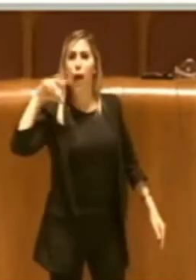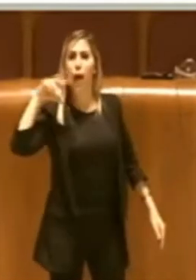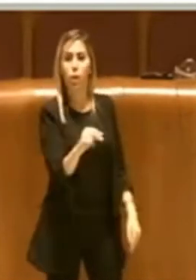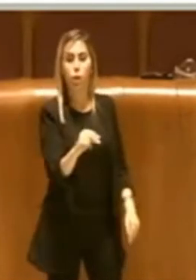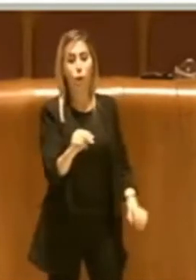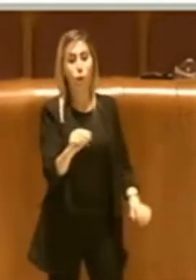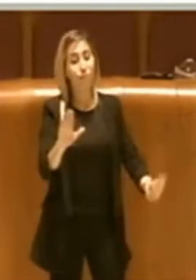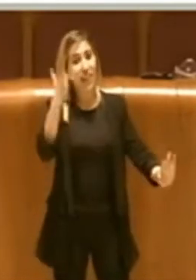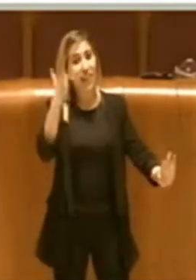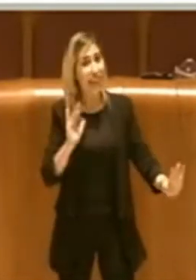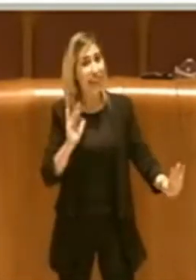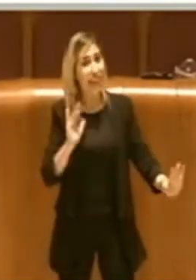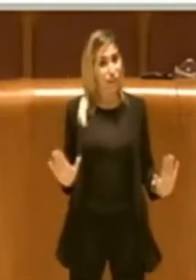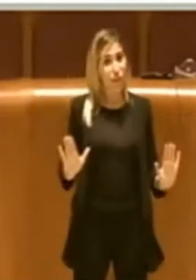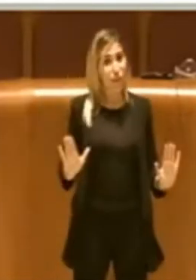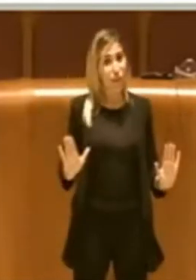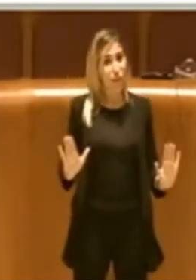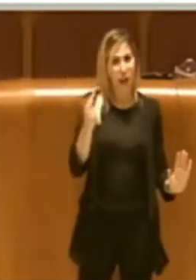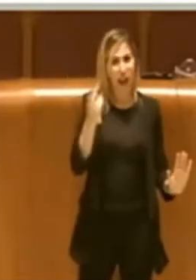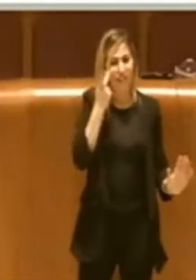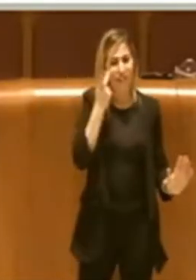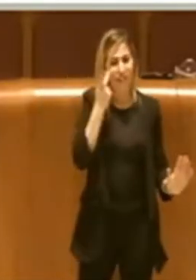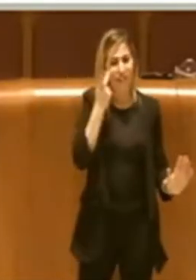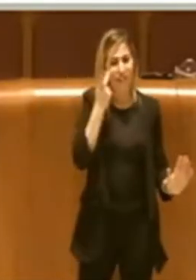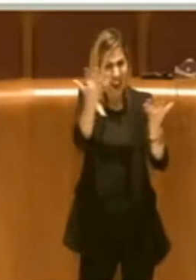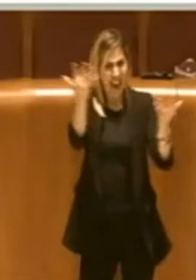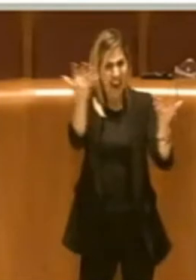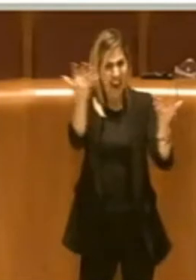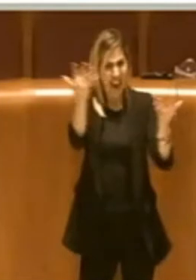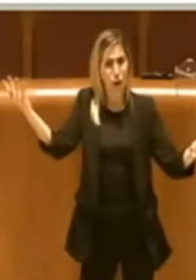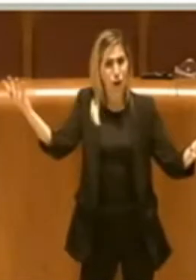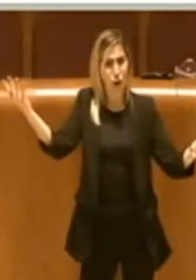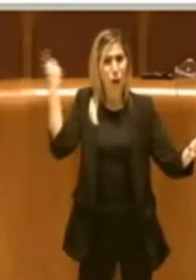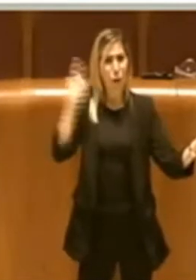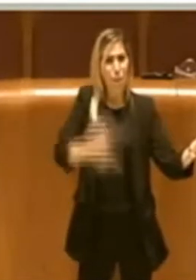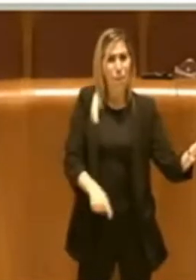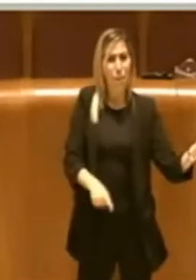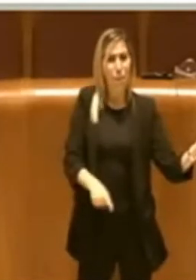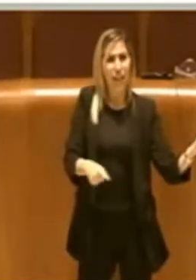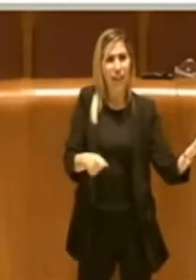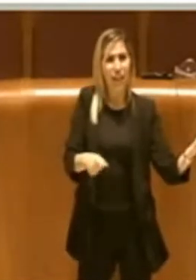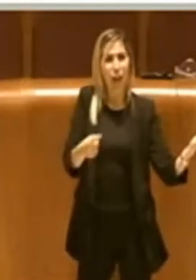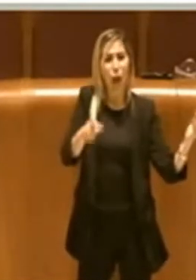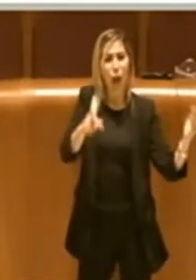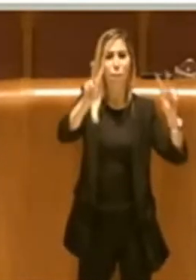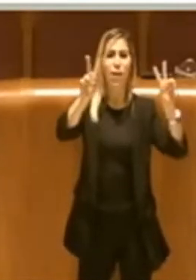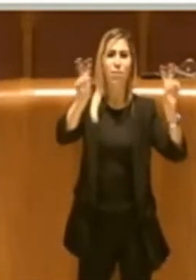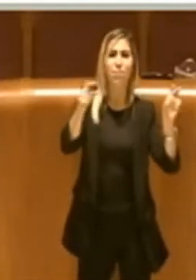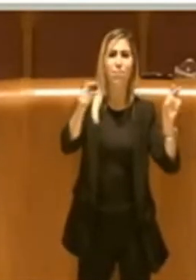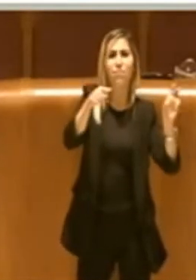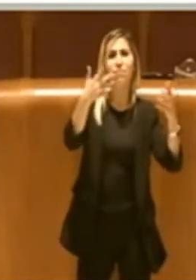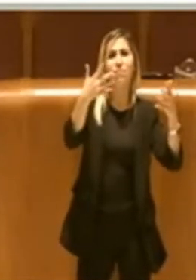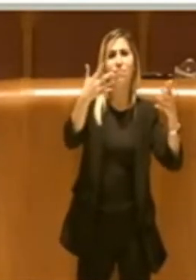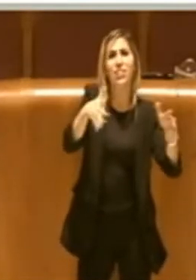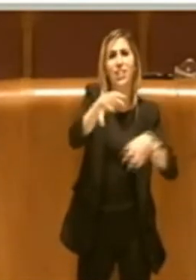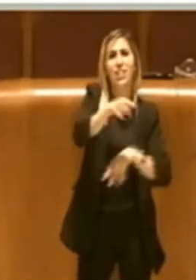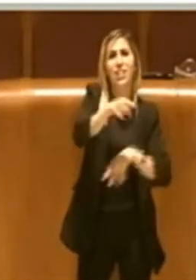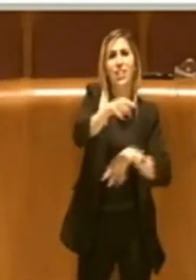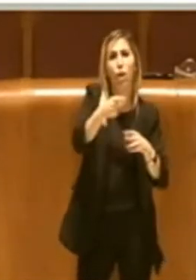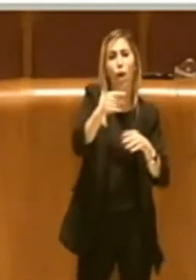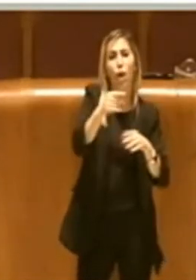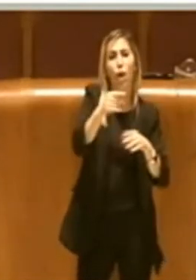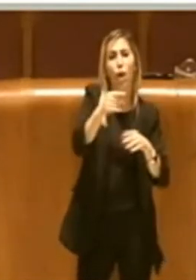credo sia sotto gli occhi di tutti il fatto che della conclusione di questo ITER sia stata appresa